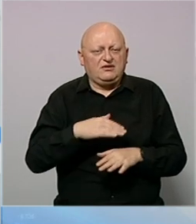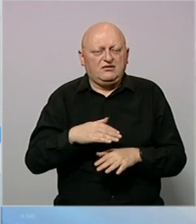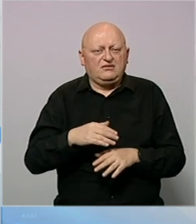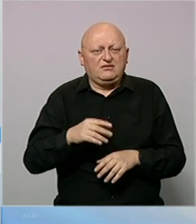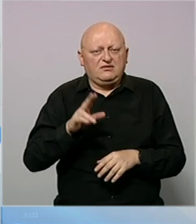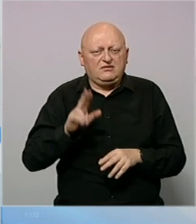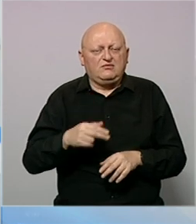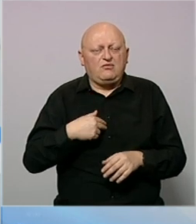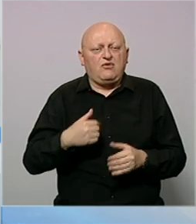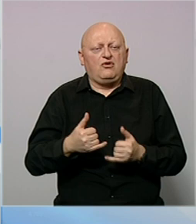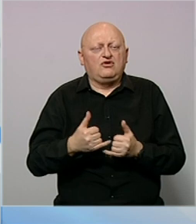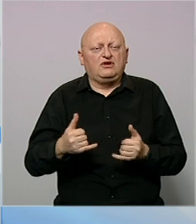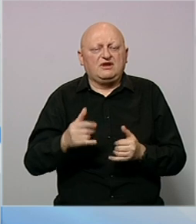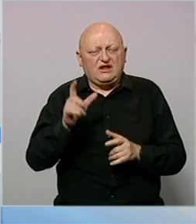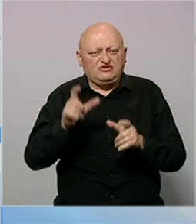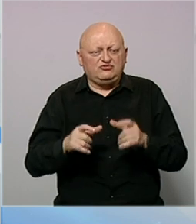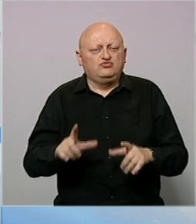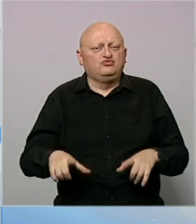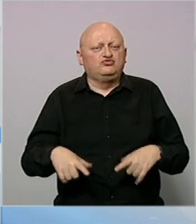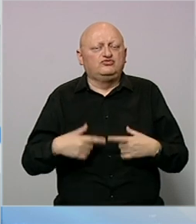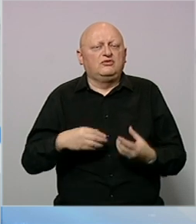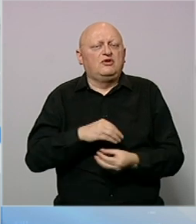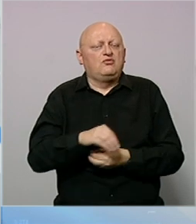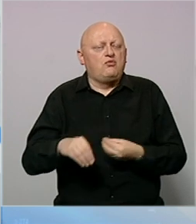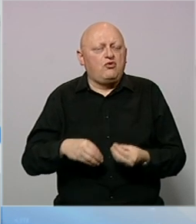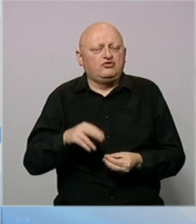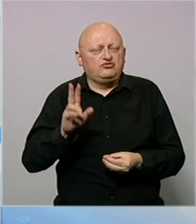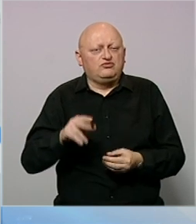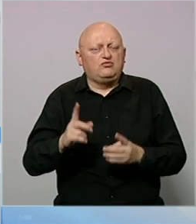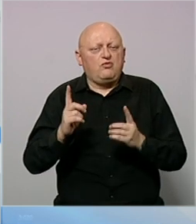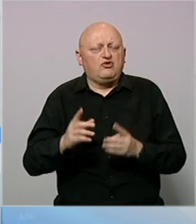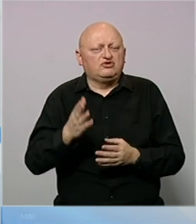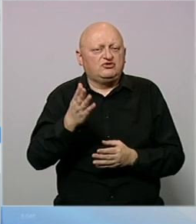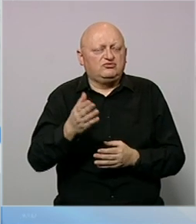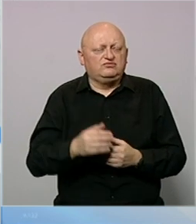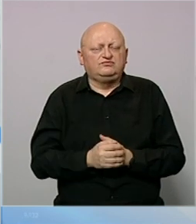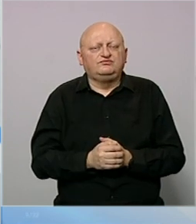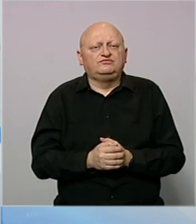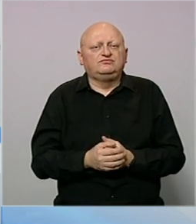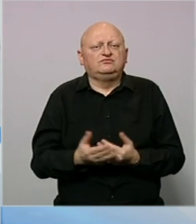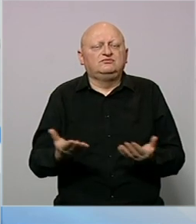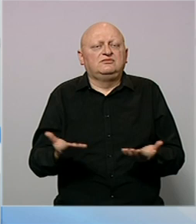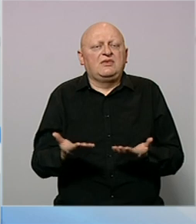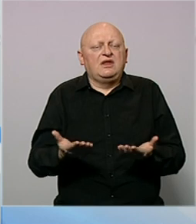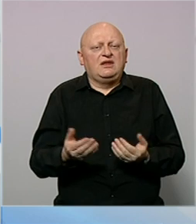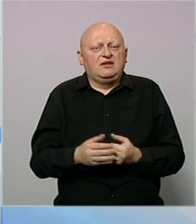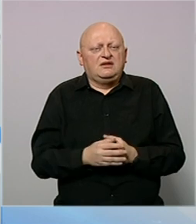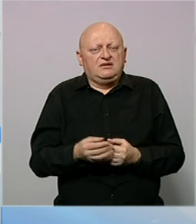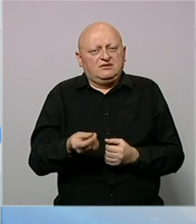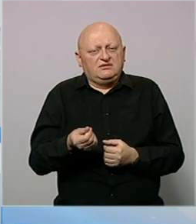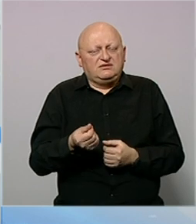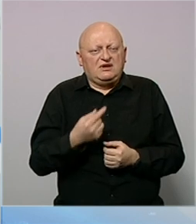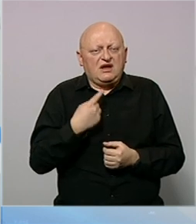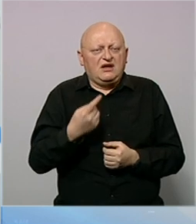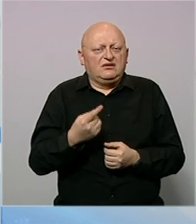Možemo naši građani da uživaju i porodnično, da ostaju tu i gdje su i cijene,